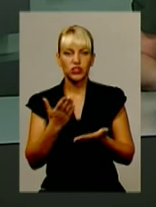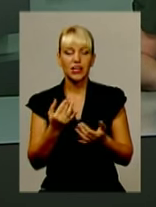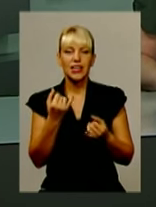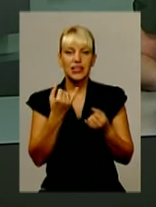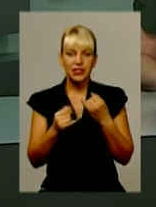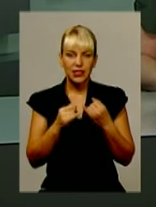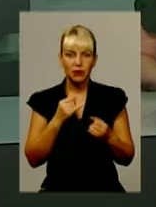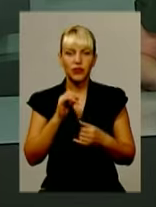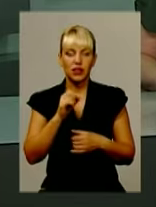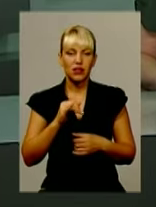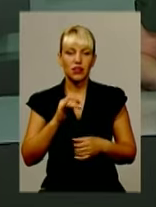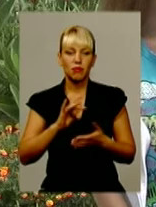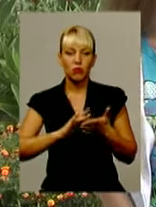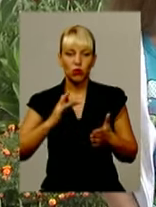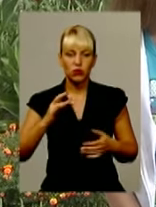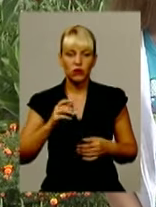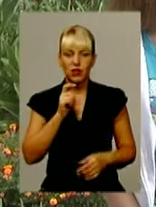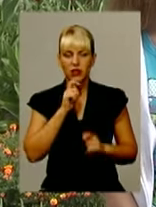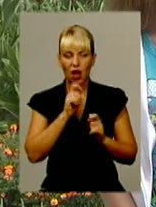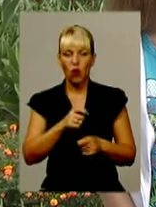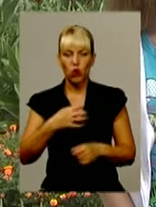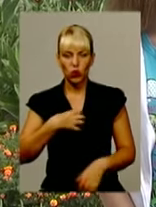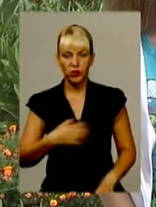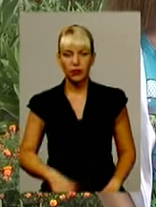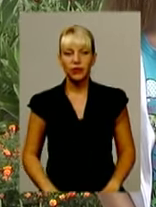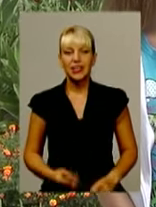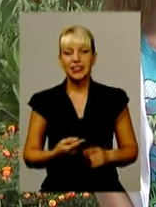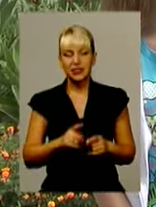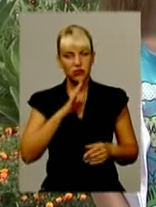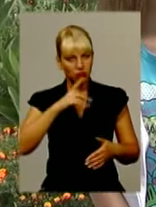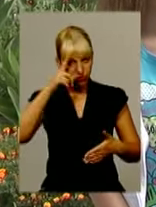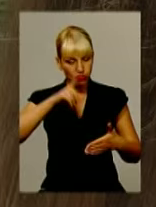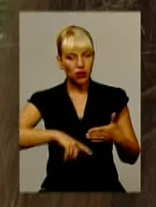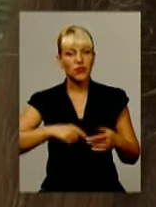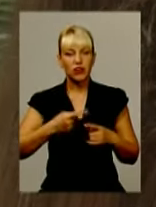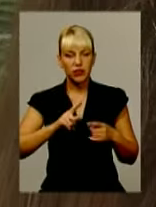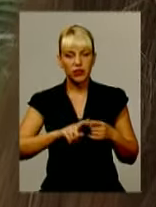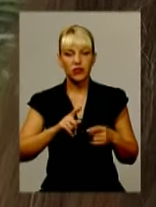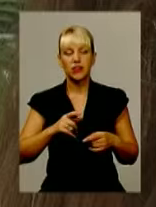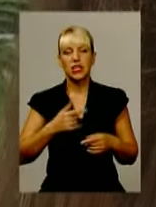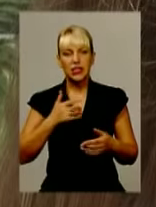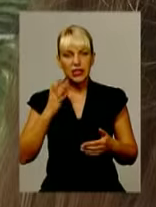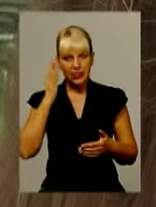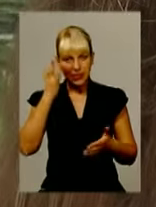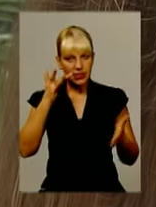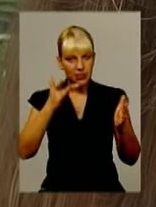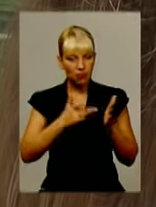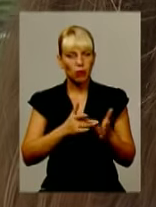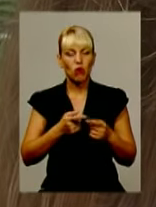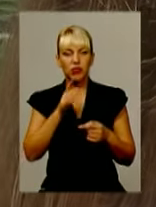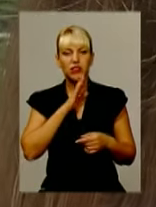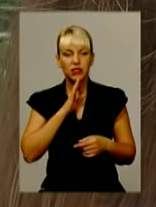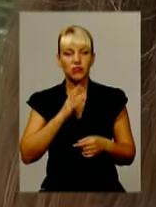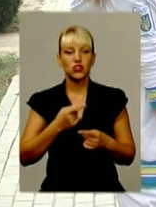бронзова нагороди. Цій дівчині впевненості не позичати. У цілеспрямованої та рішучої Софії Сікорської захоплення